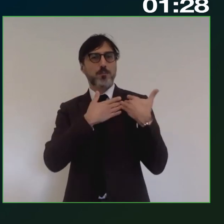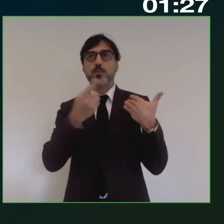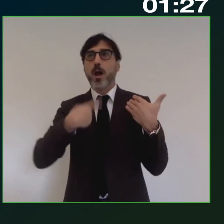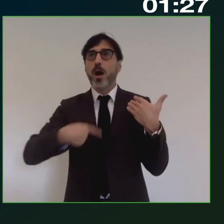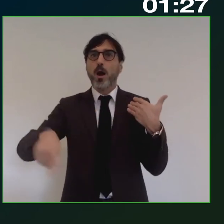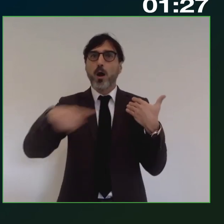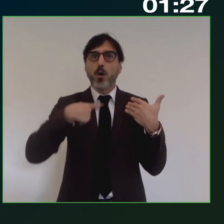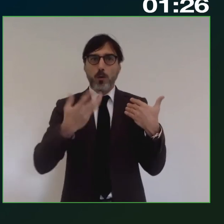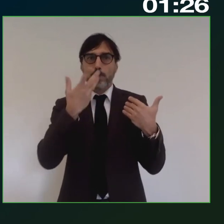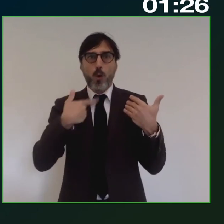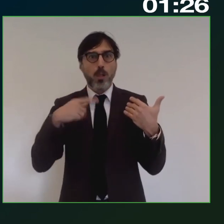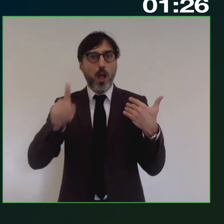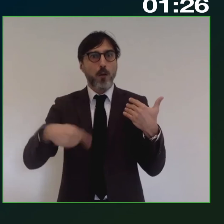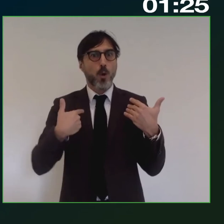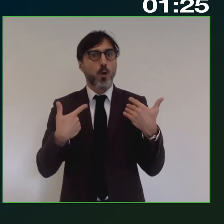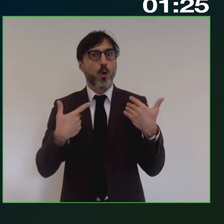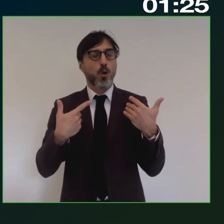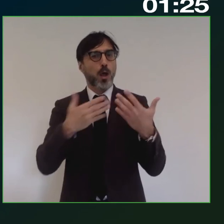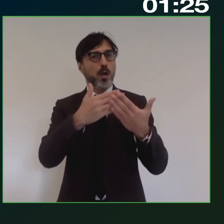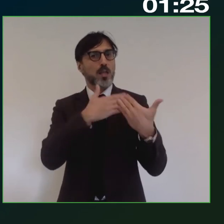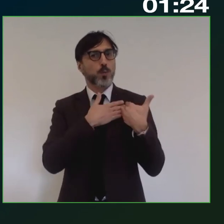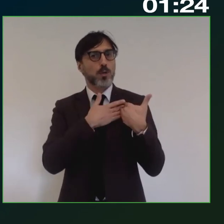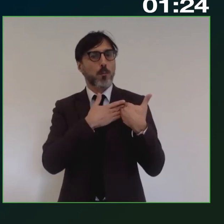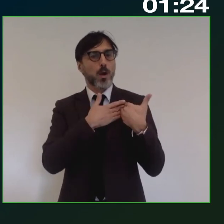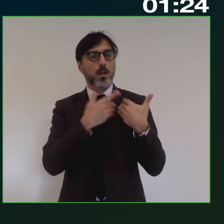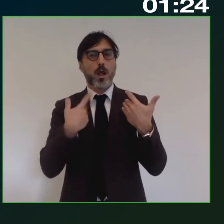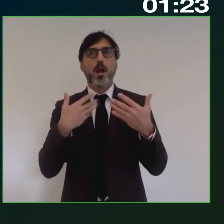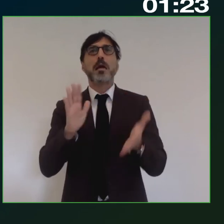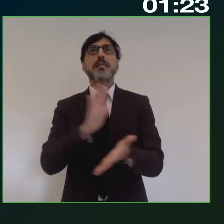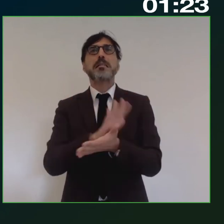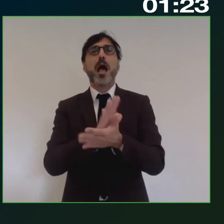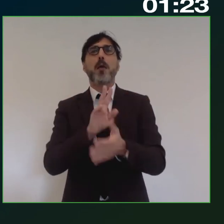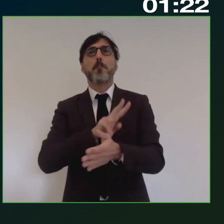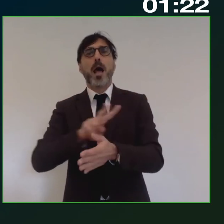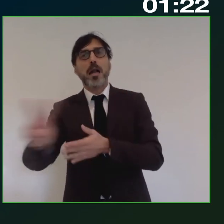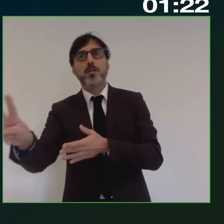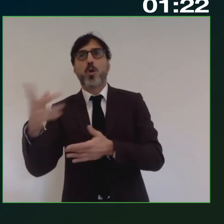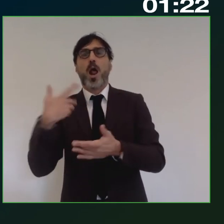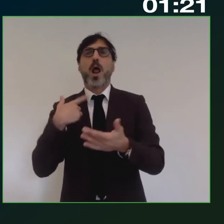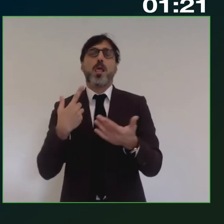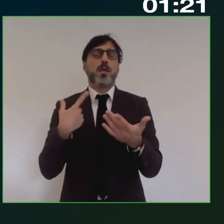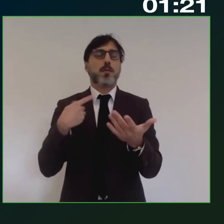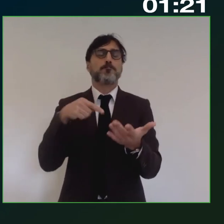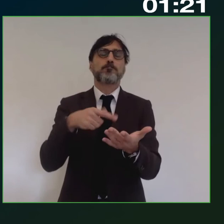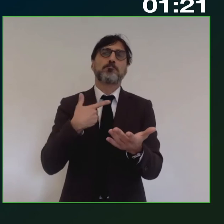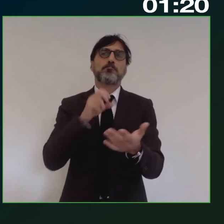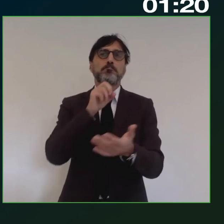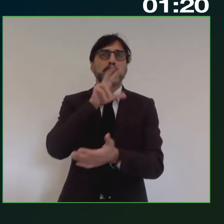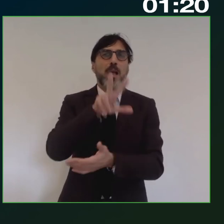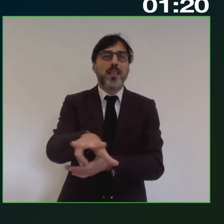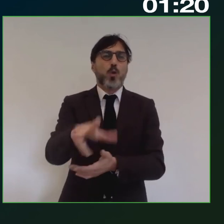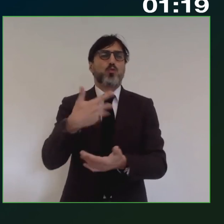vogliamo sottrarre ora sulla stampa nazionale non solo tra gli addetti ai lavori sono stati denunciati